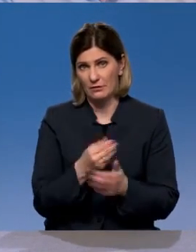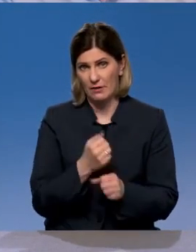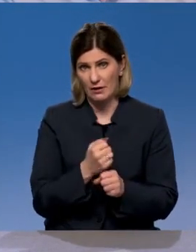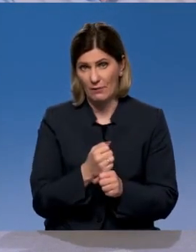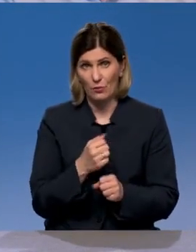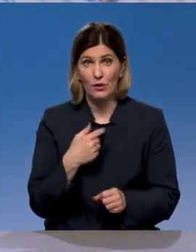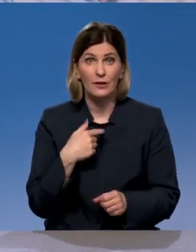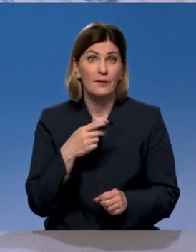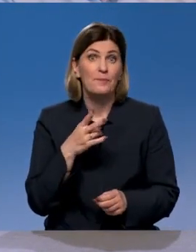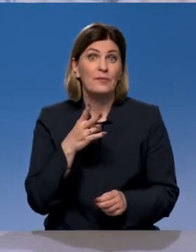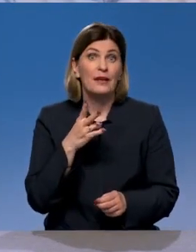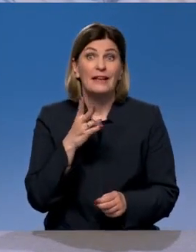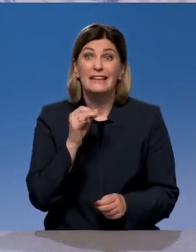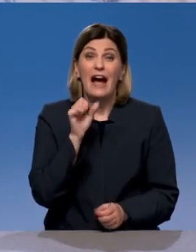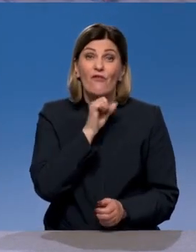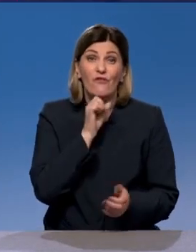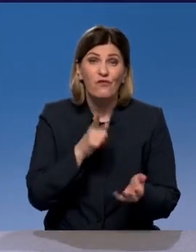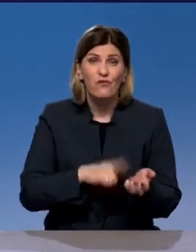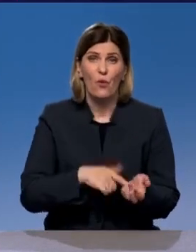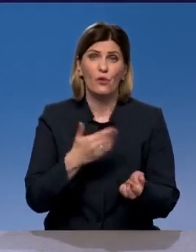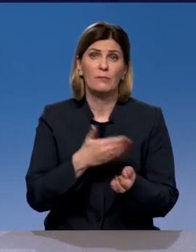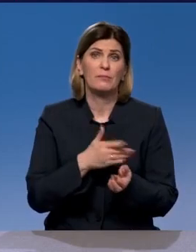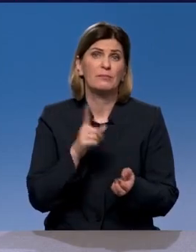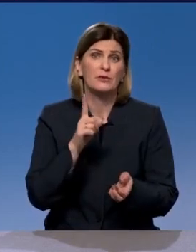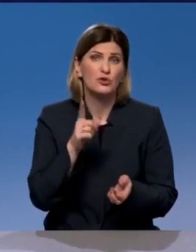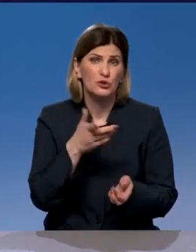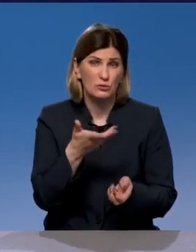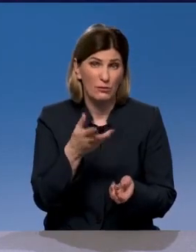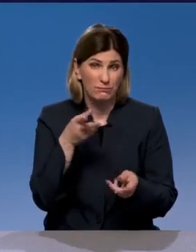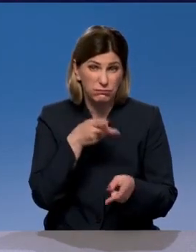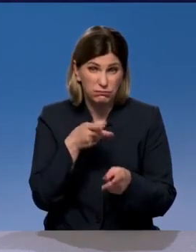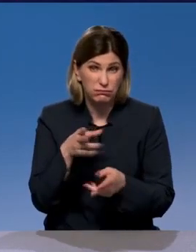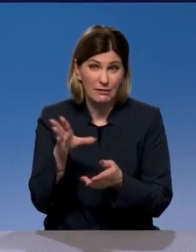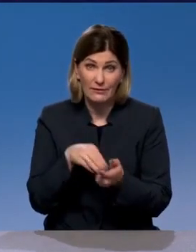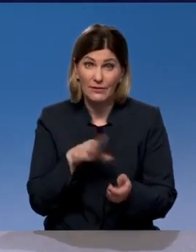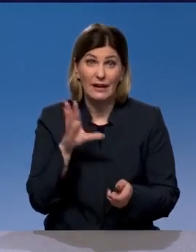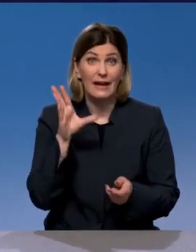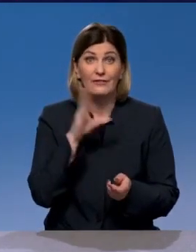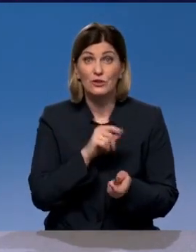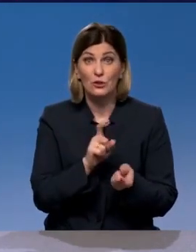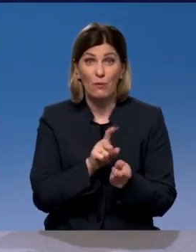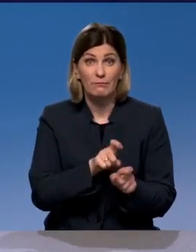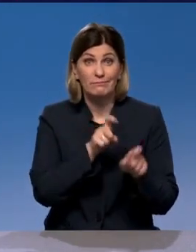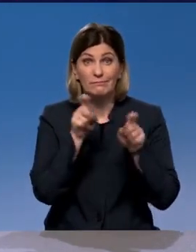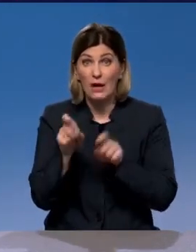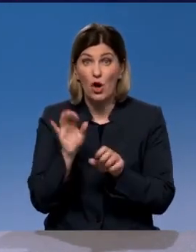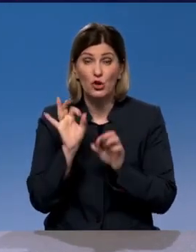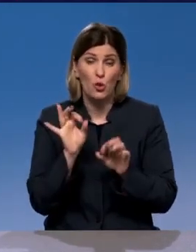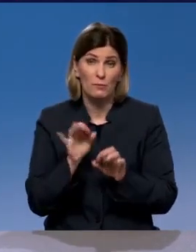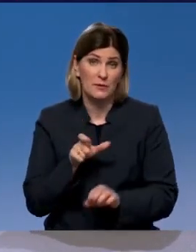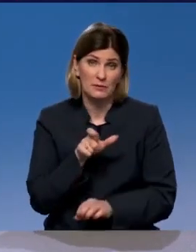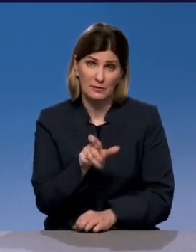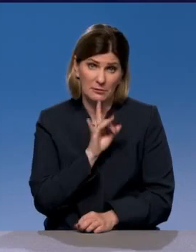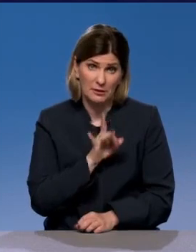обслуживания дорог, на воровство, на коррупцию, и получаем, что невозможно к дороге привести действующими методами в нормальное нормативное состояние.